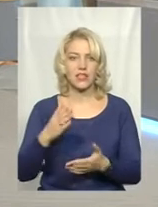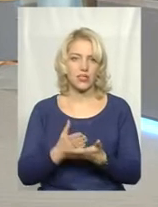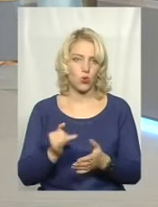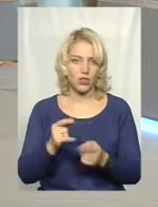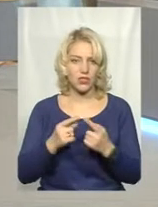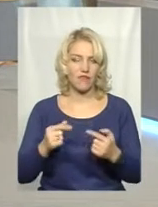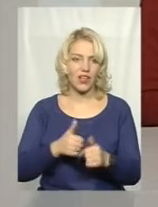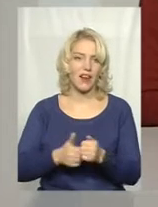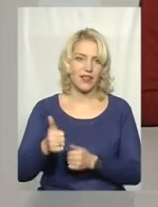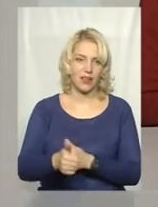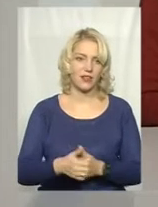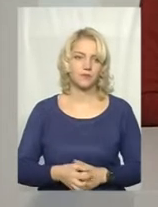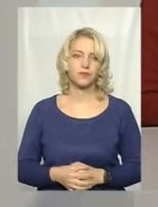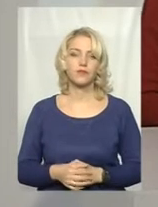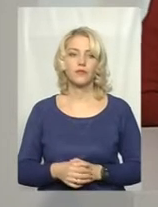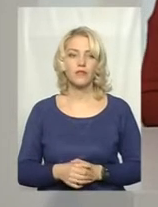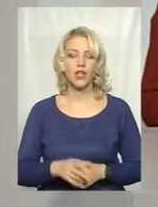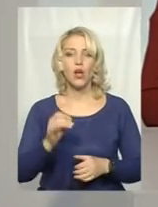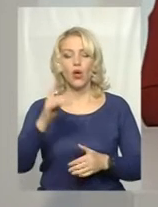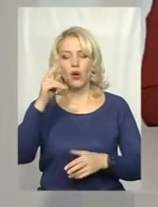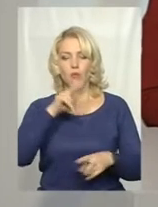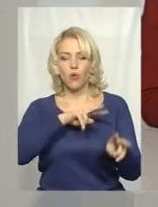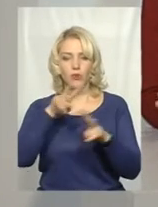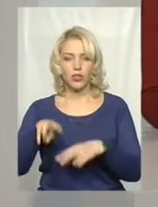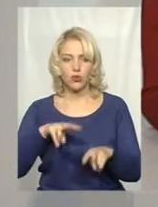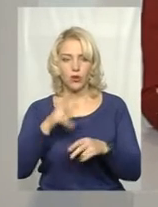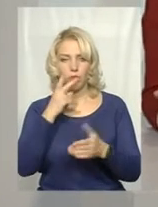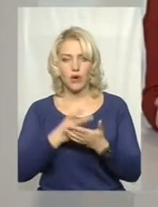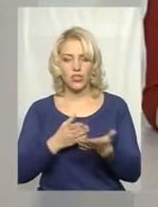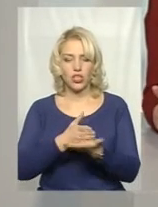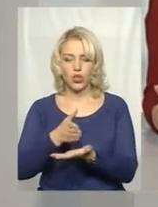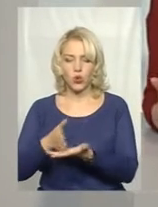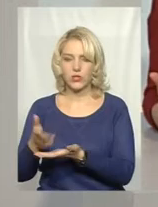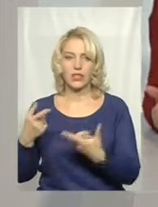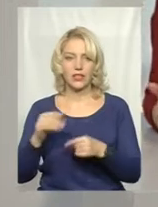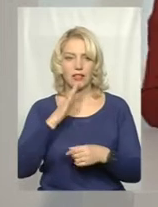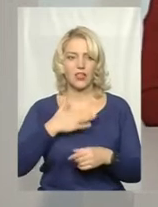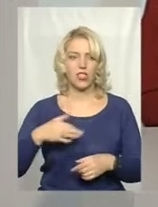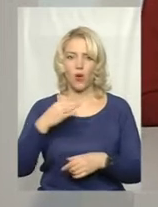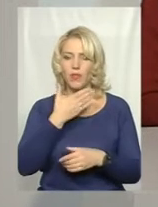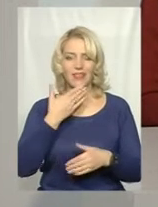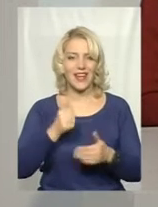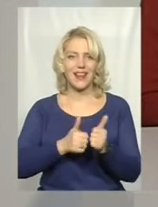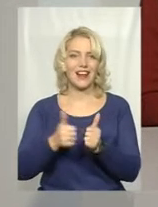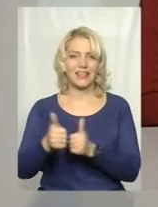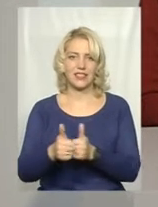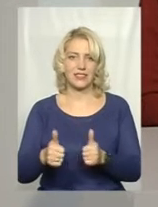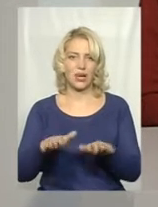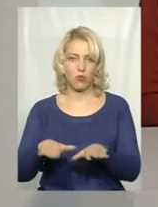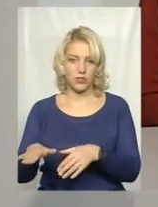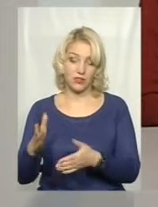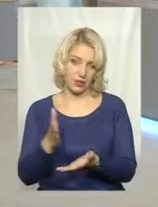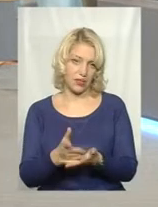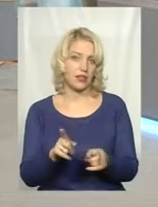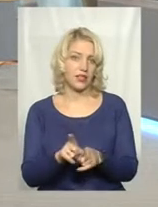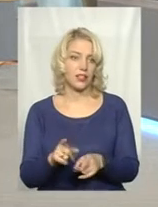лідерах сьогодні. У моніторингу Мінрегіону побачила розділи, де наша область не на лідерських позиціях. Є такі.